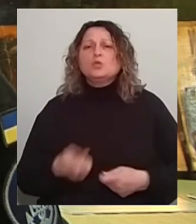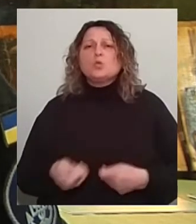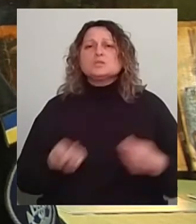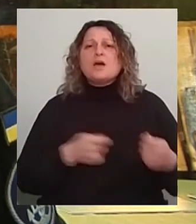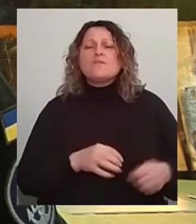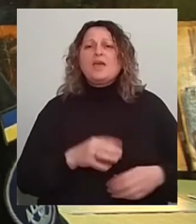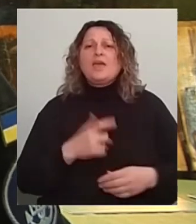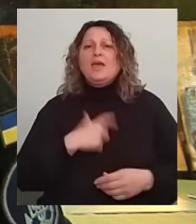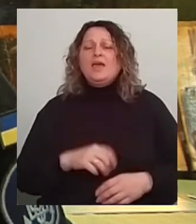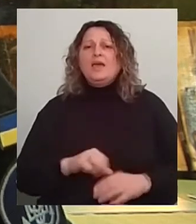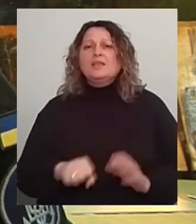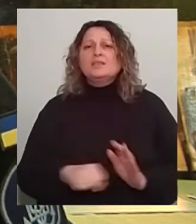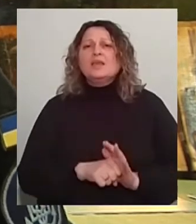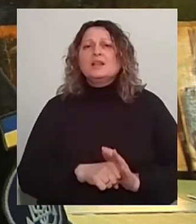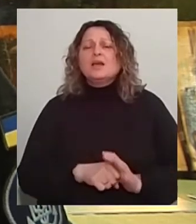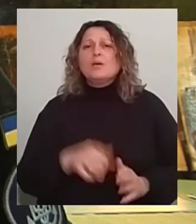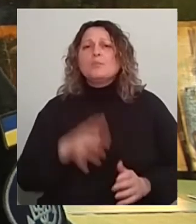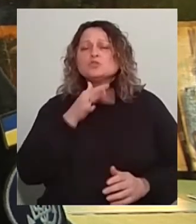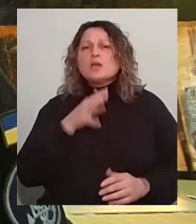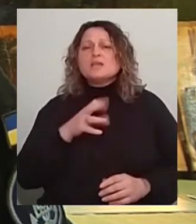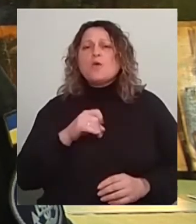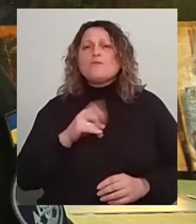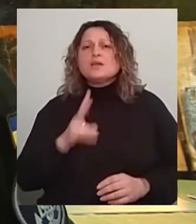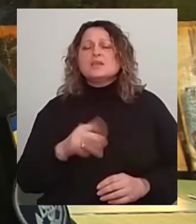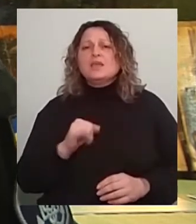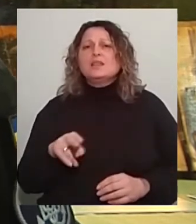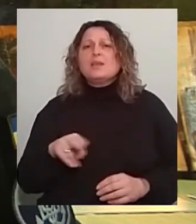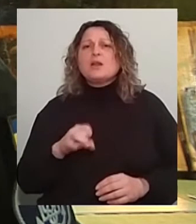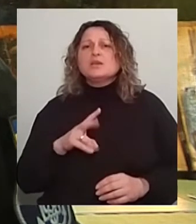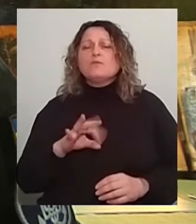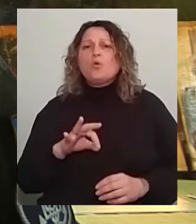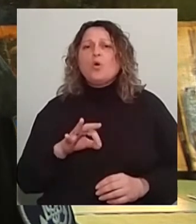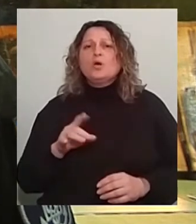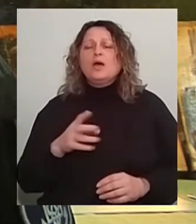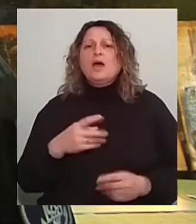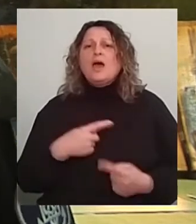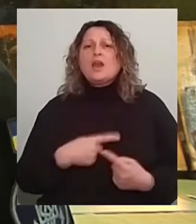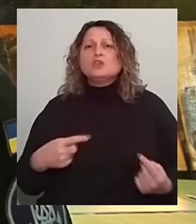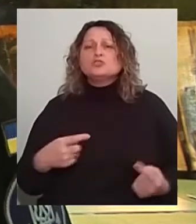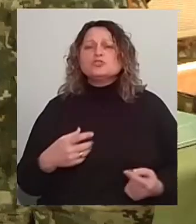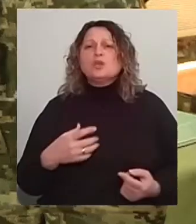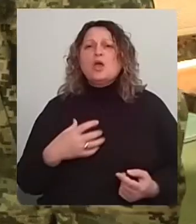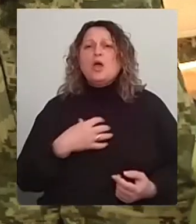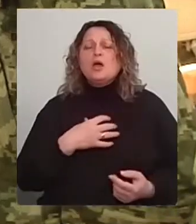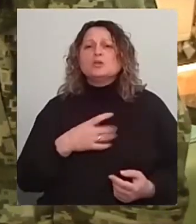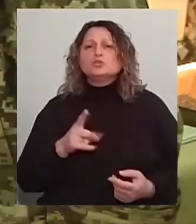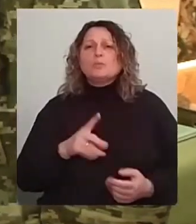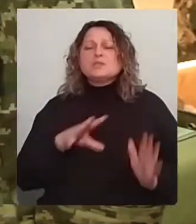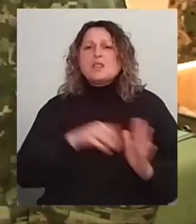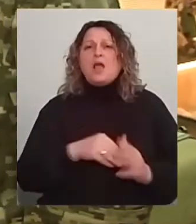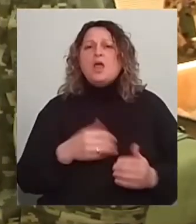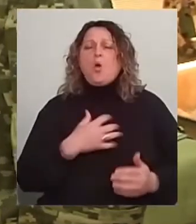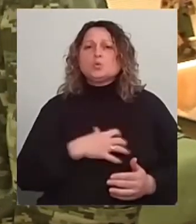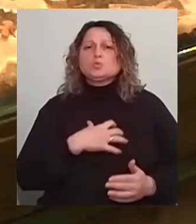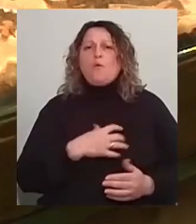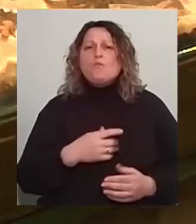загиблих під час Іловайська та Дебальцева, що стали, їхні речі загиблих стали основою експозиції. Євген Бурдейни